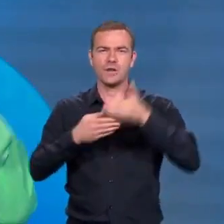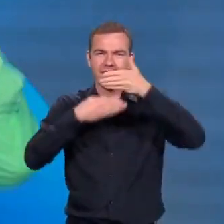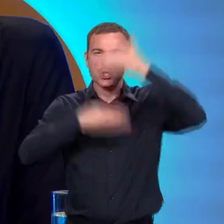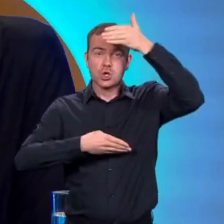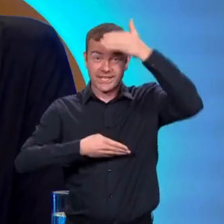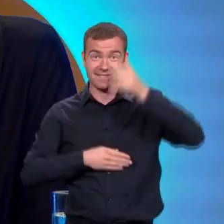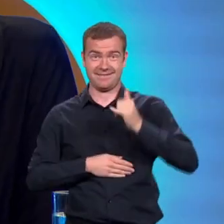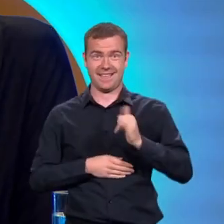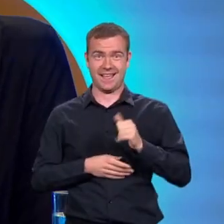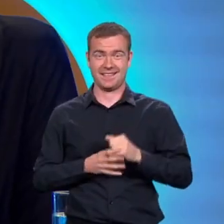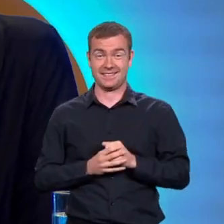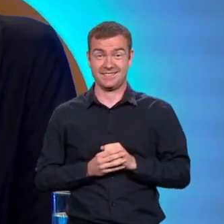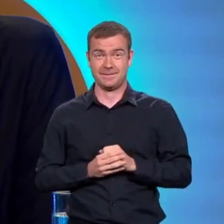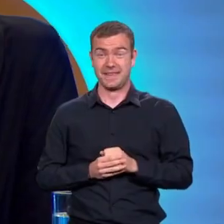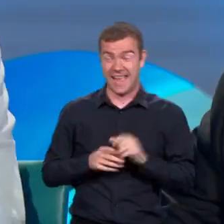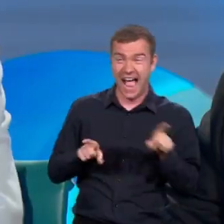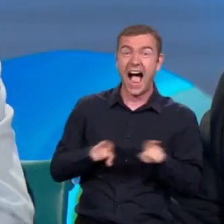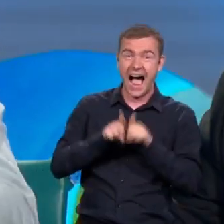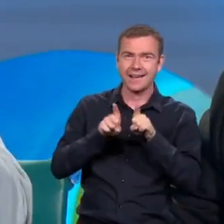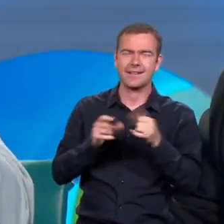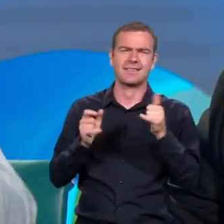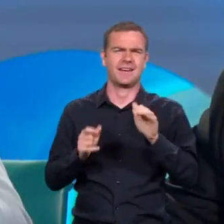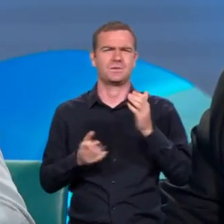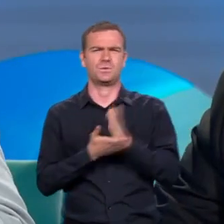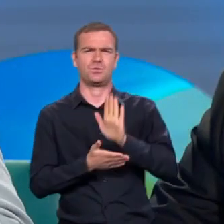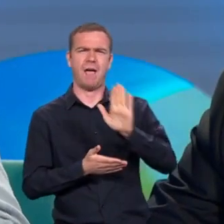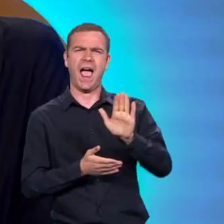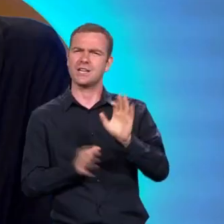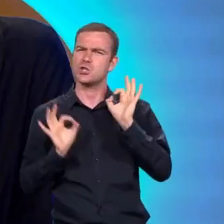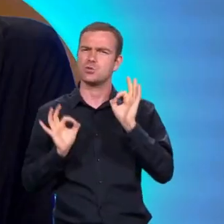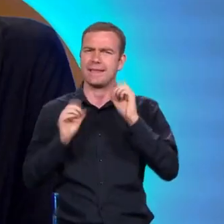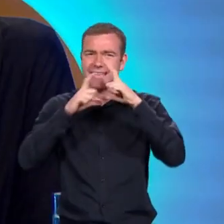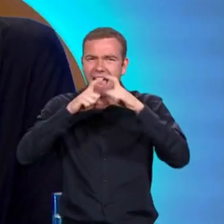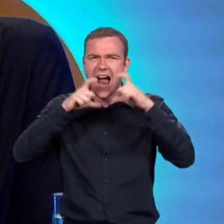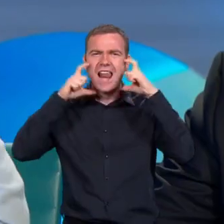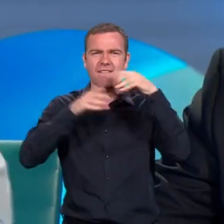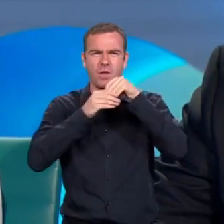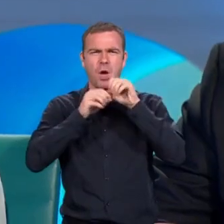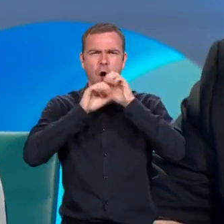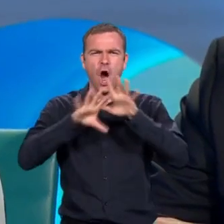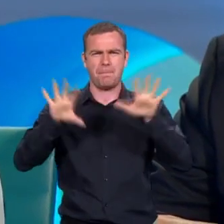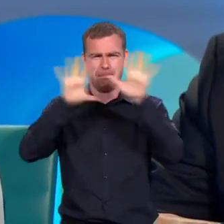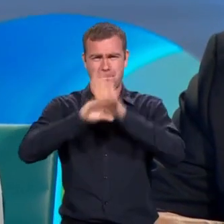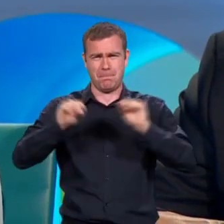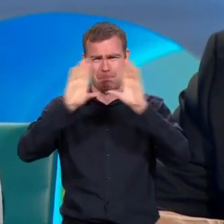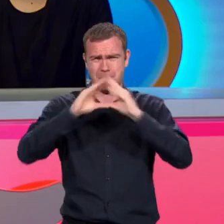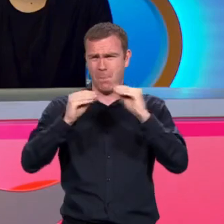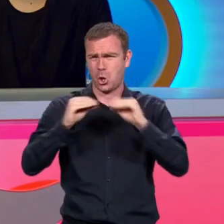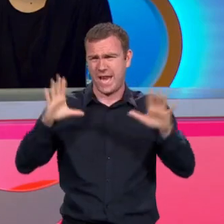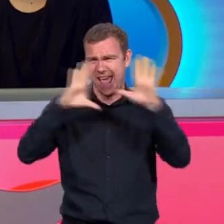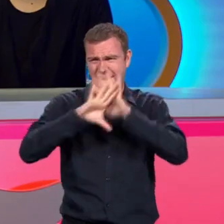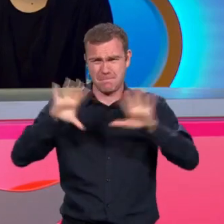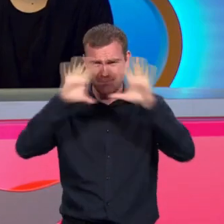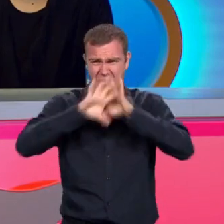plexisklom? ako... Aj. Ale počkaj, už teraz oni majú špeciálne rúška, ktoré sa tiež trošku zahmlievajú. to také